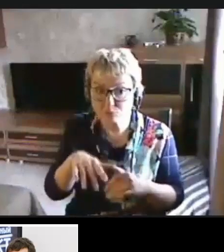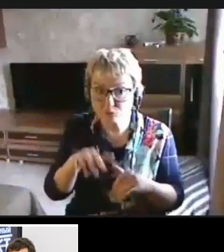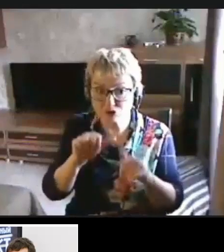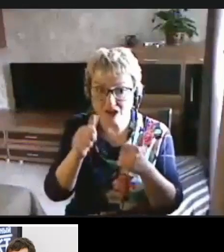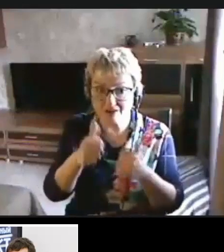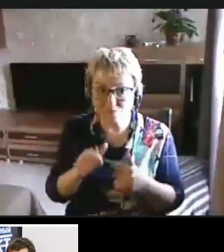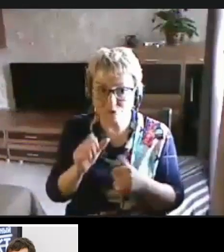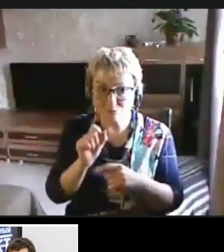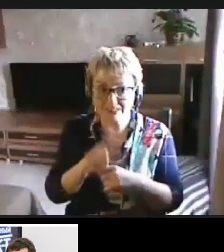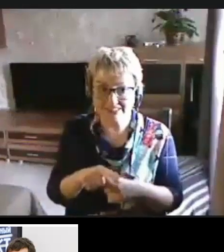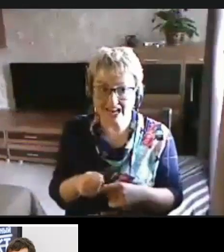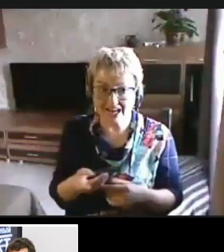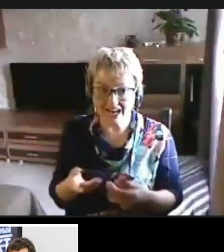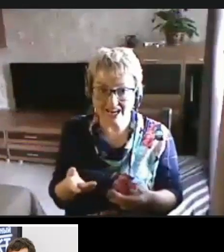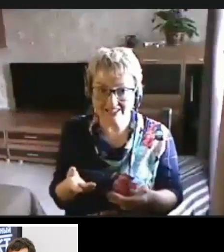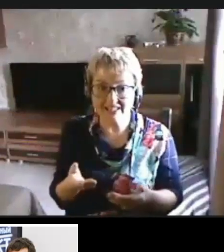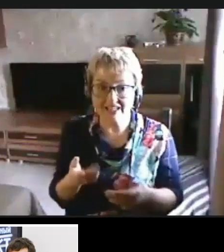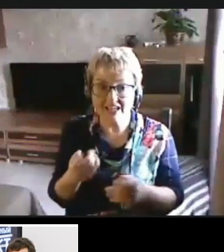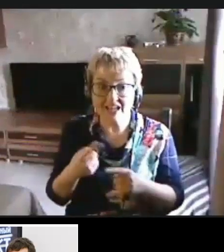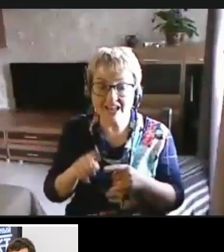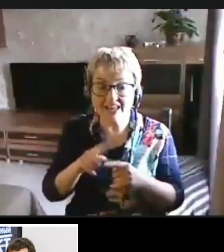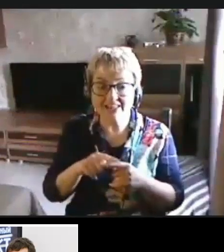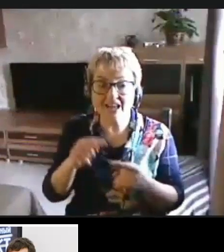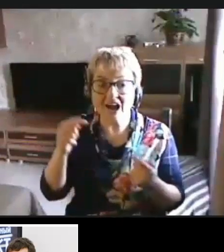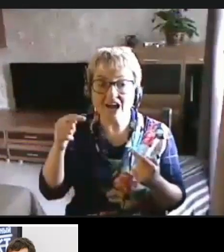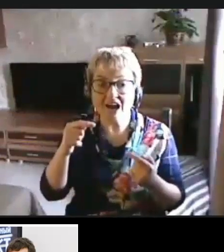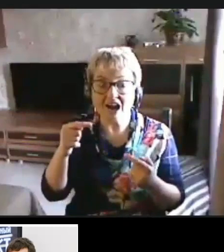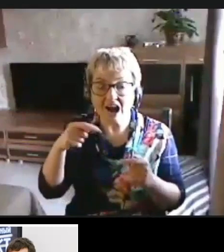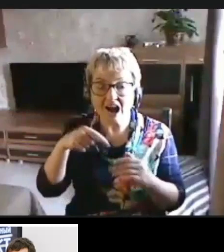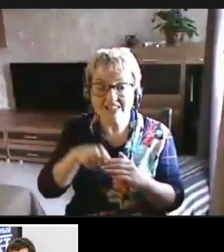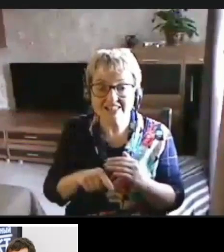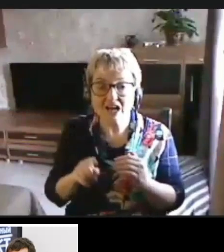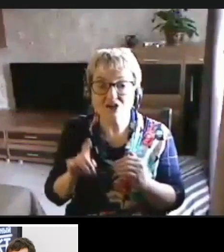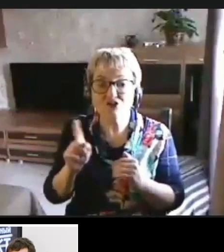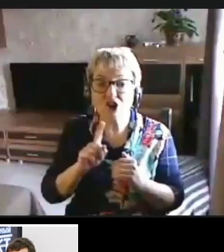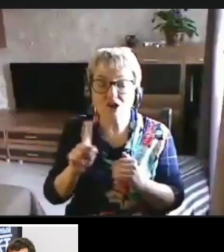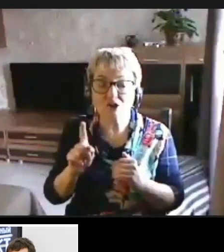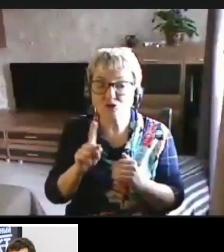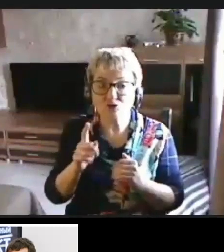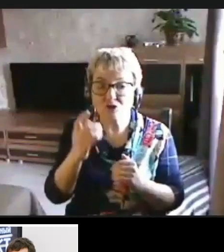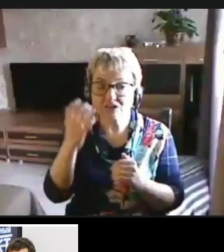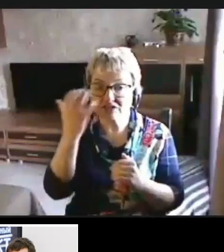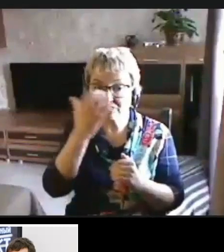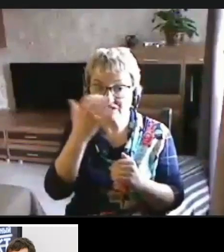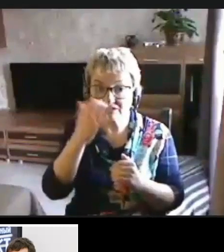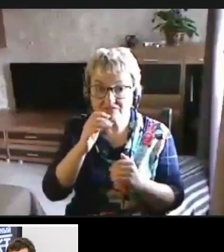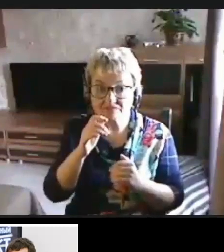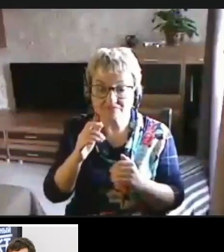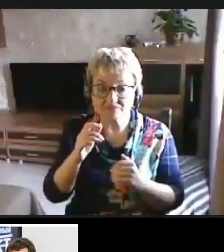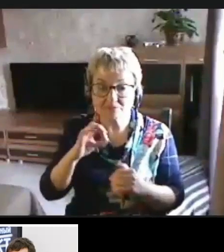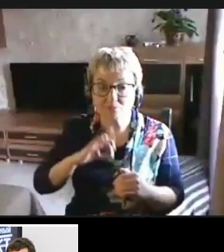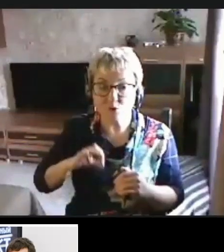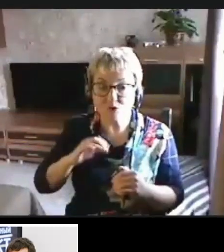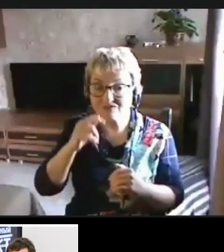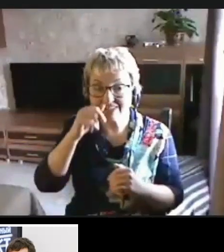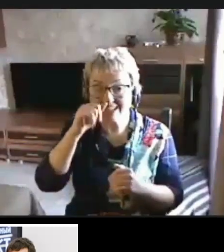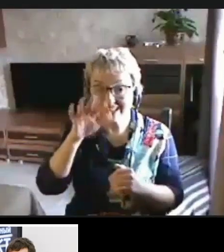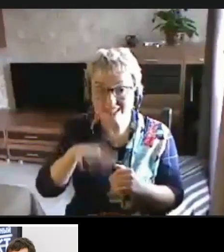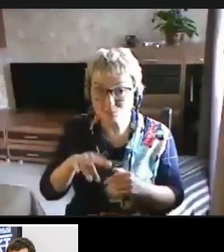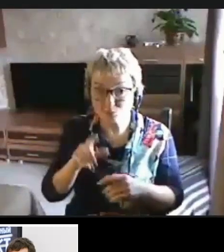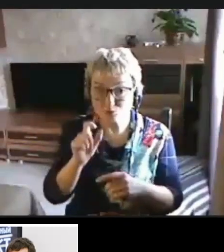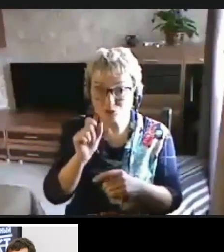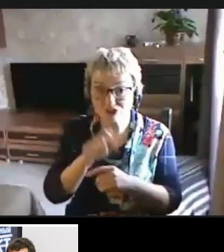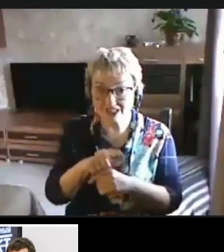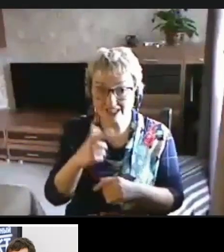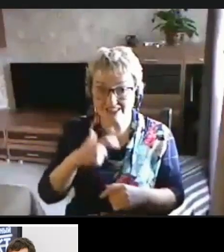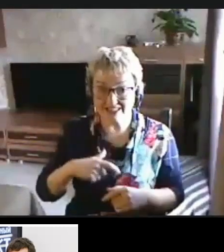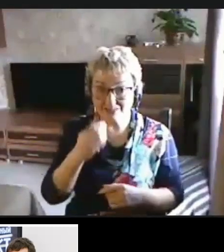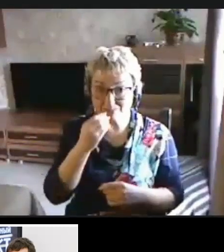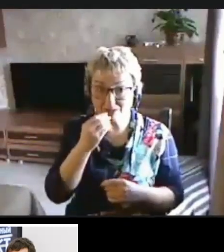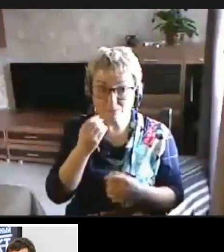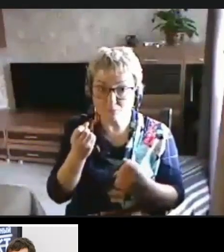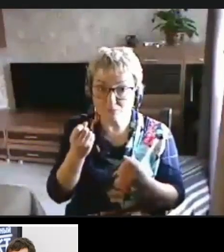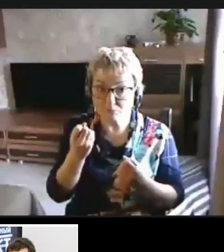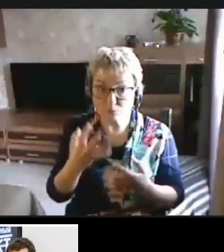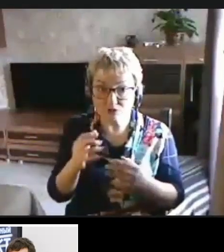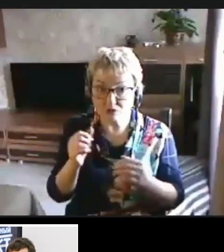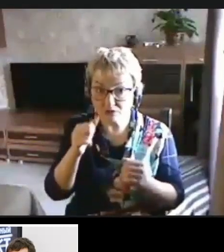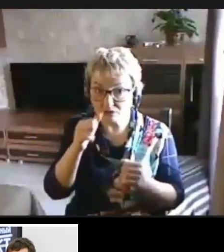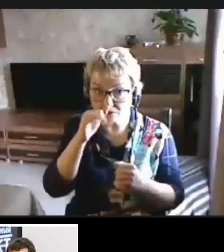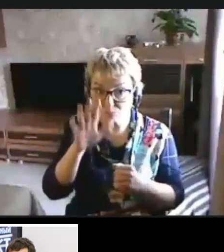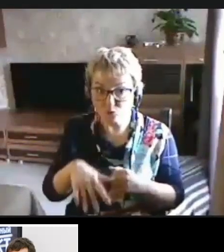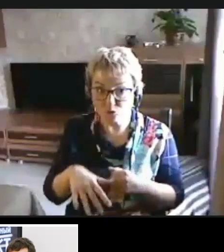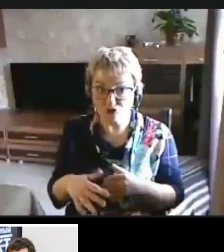заказ. Это означает, что незрячий пользователь не может заказать себе еду, просто не может.